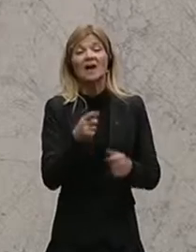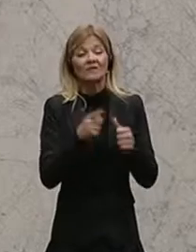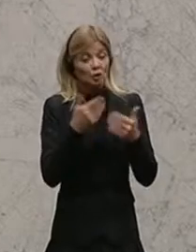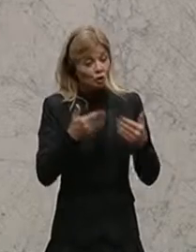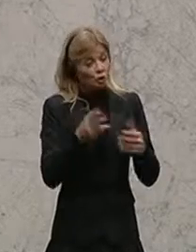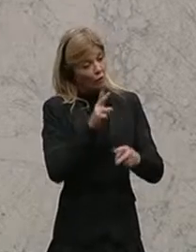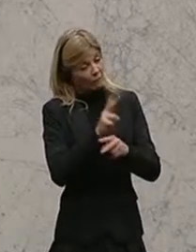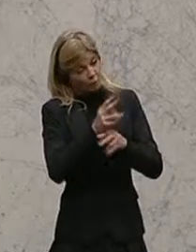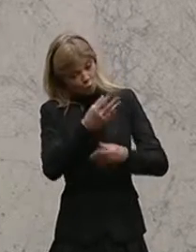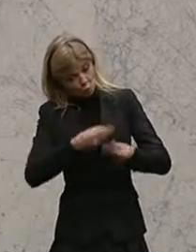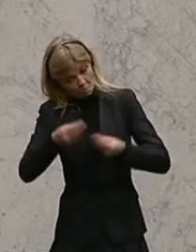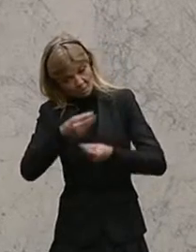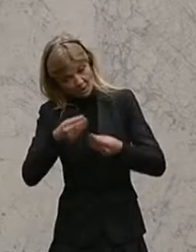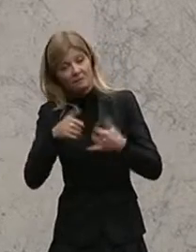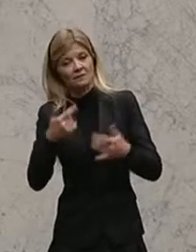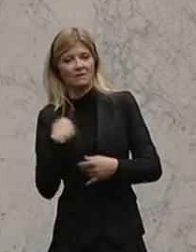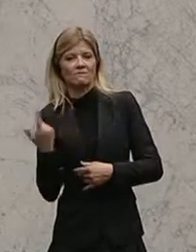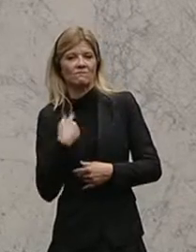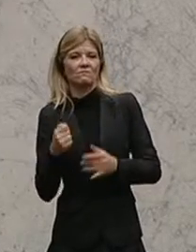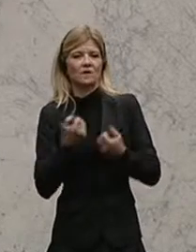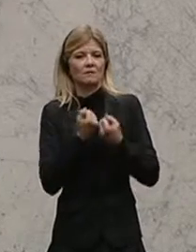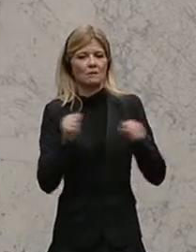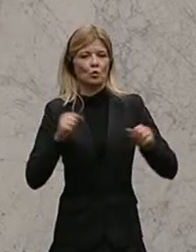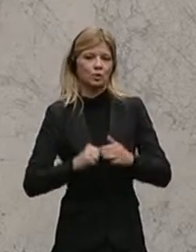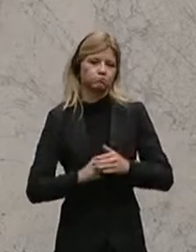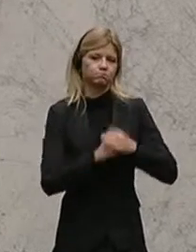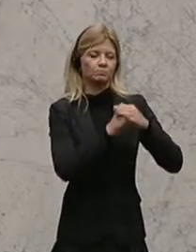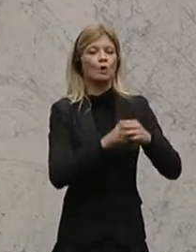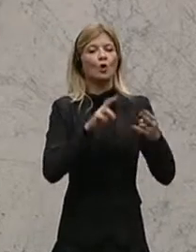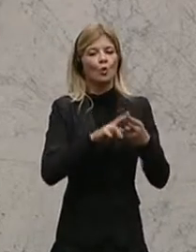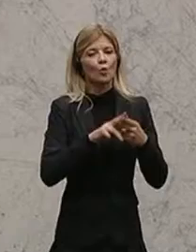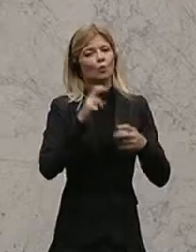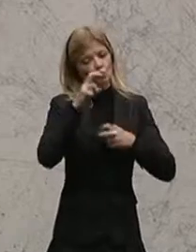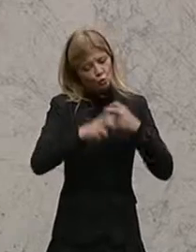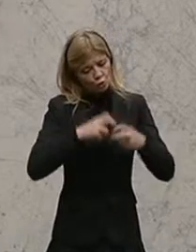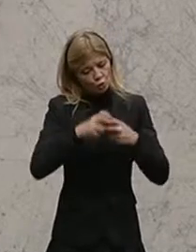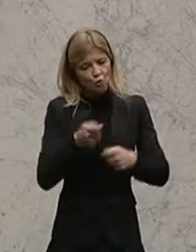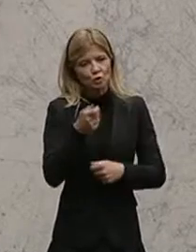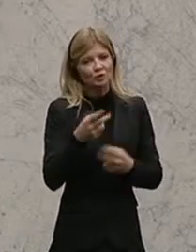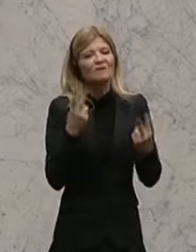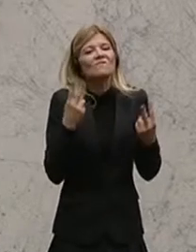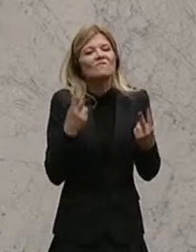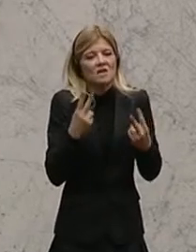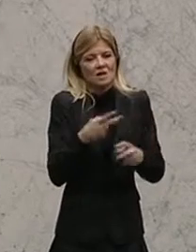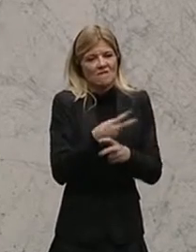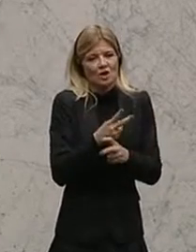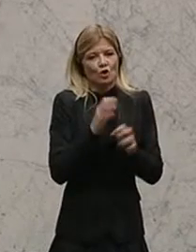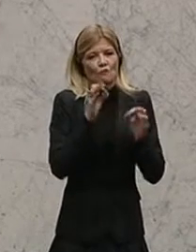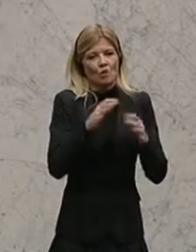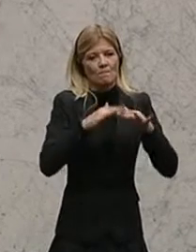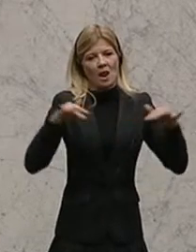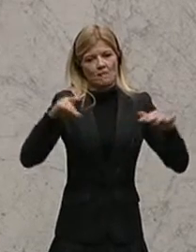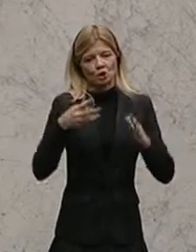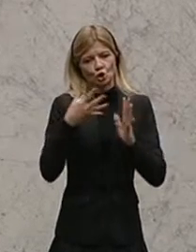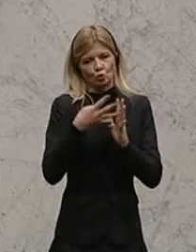den EU-Ausschuss zu einem wichtigen und ernstzunehmenden Mittel der parlamentarischen Kontrolle. Und es wird sich